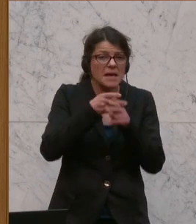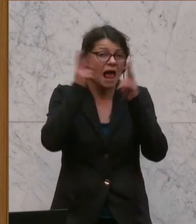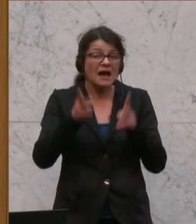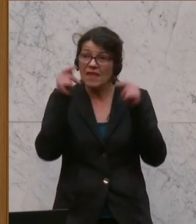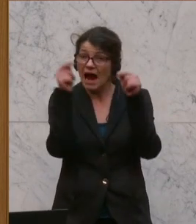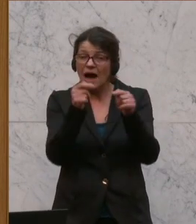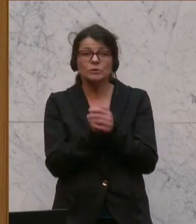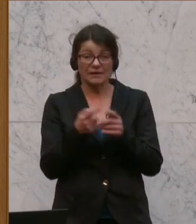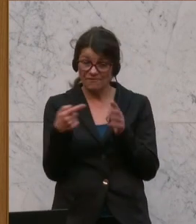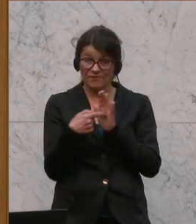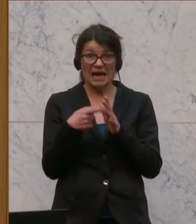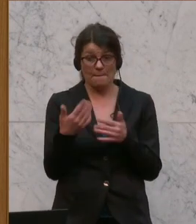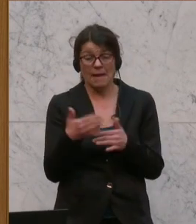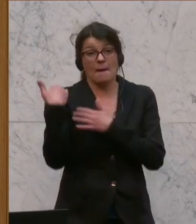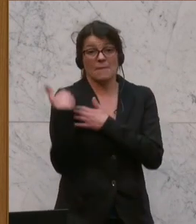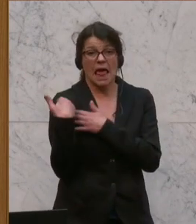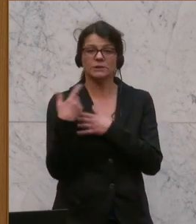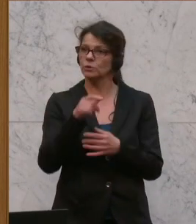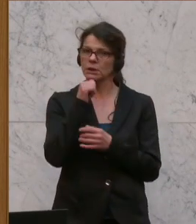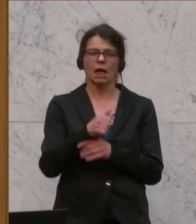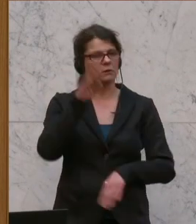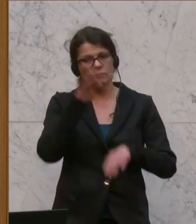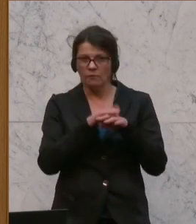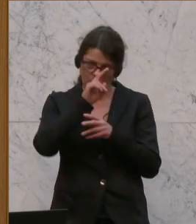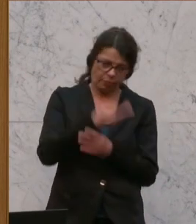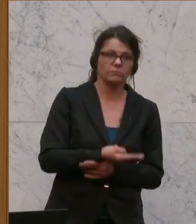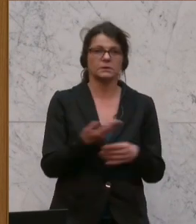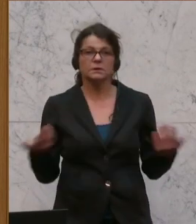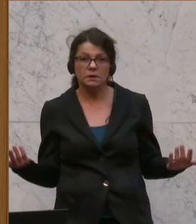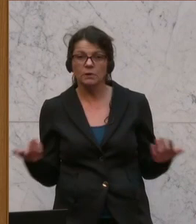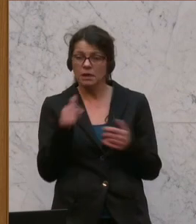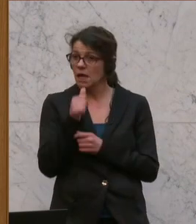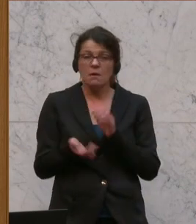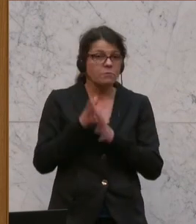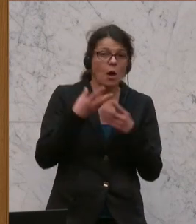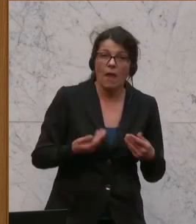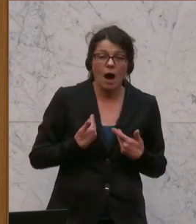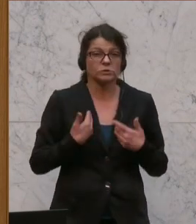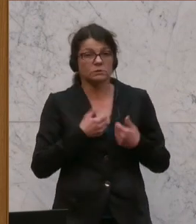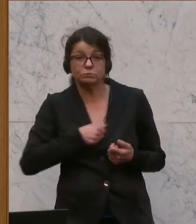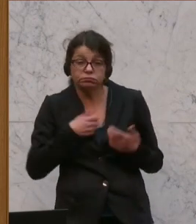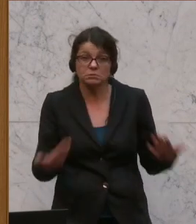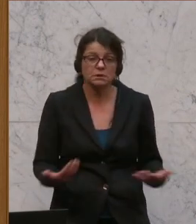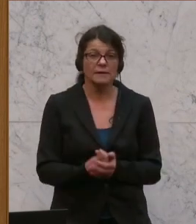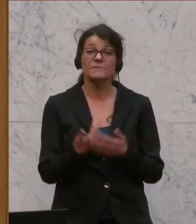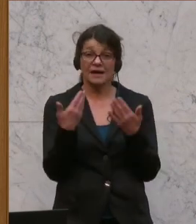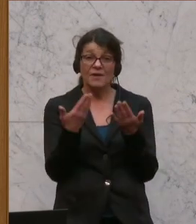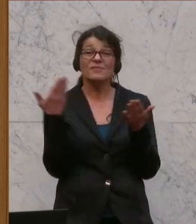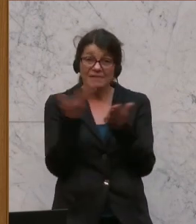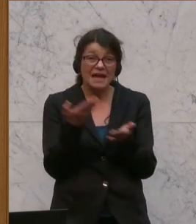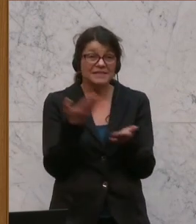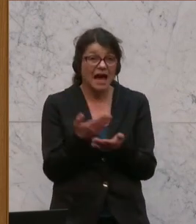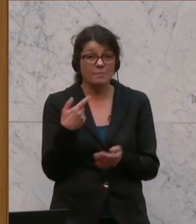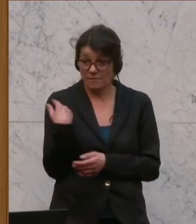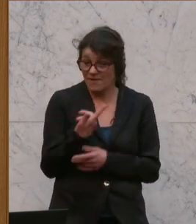Krankenhäusern wegen dieser Mehrbelastung eben nicht komplett kippen, dass sie eben nicht komplett ins Burnout gehen. Das haben wir, oder deshalb haben wir